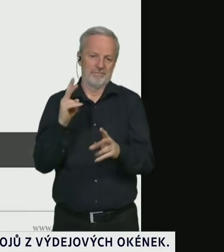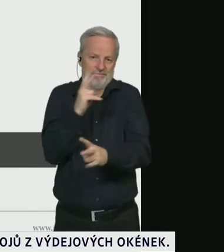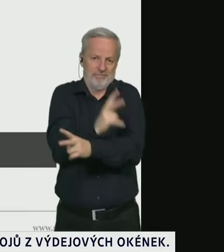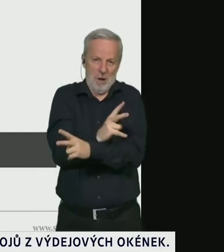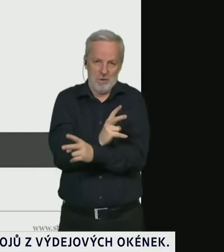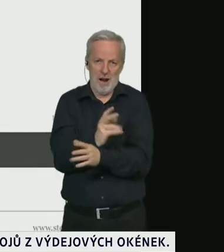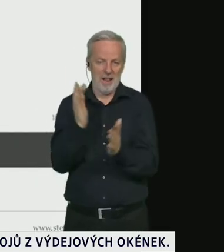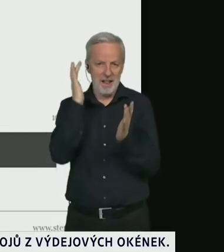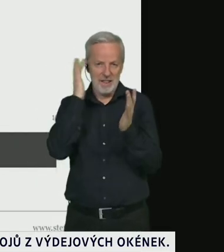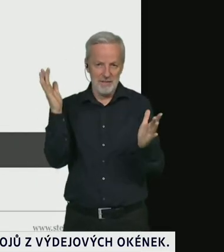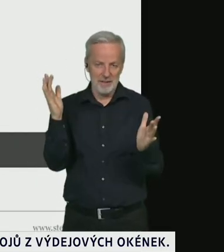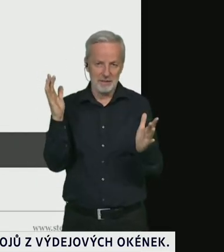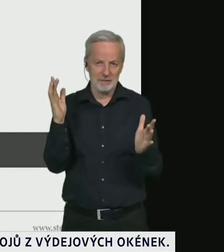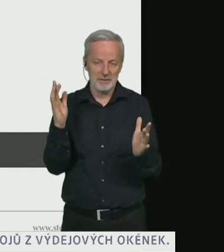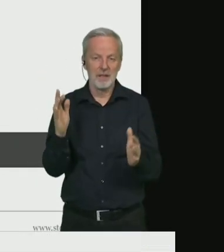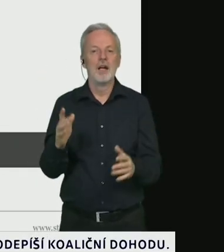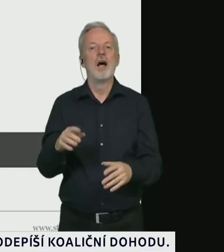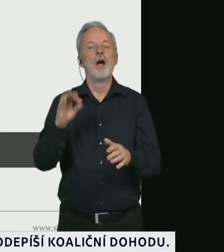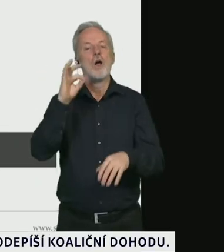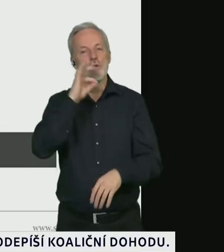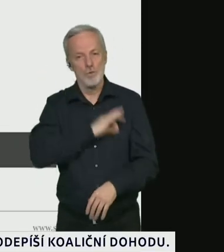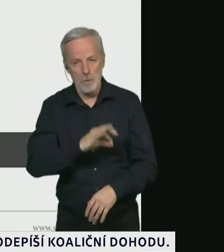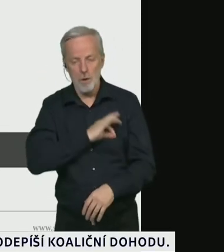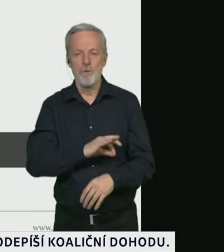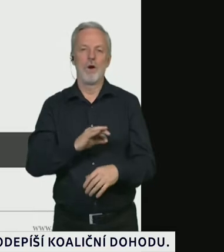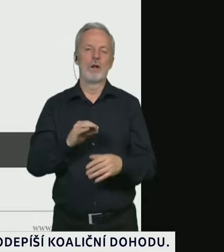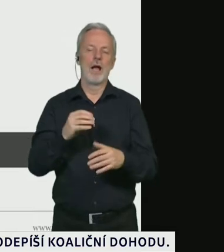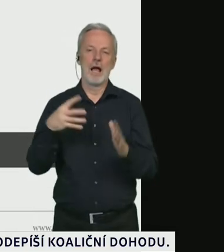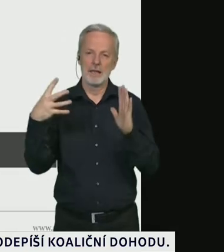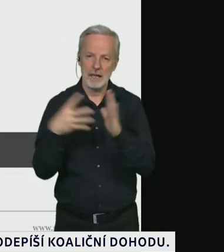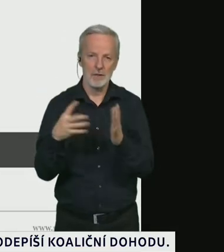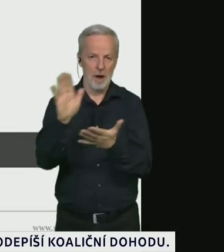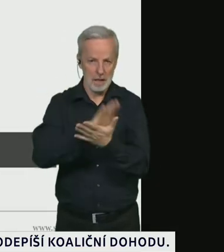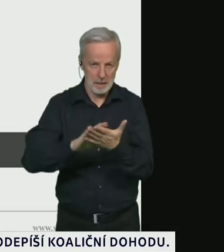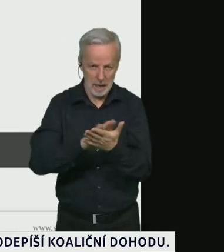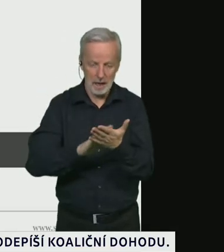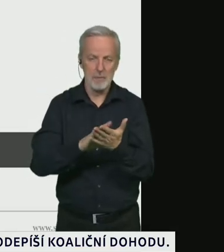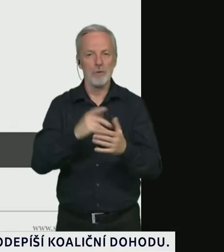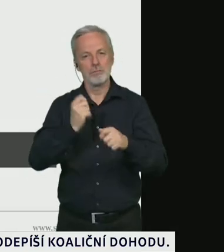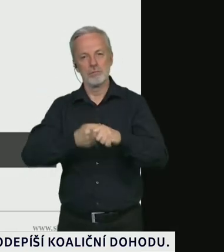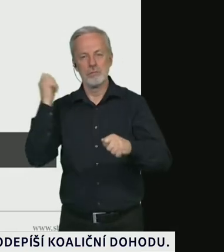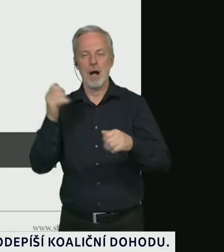dobrovolné testování zdarma pro celou populaci bude zahájeno 18.12.